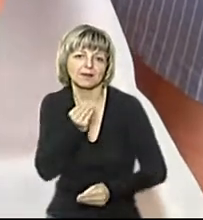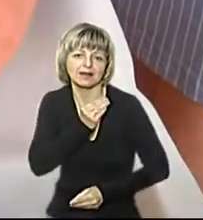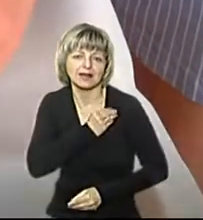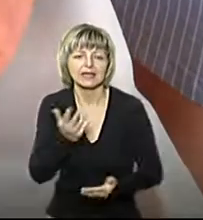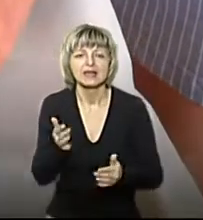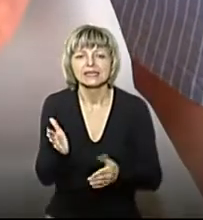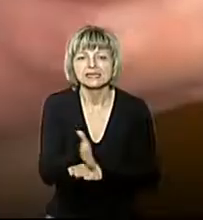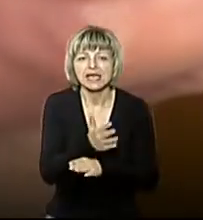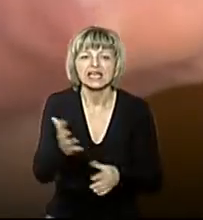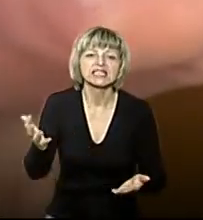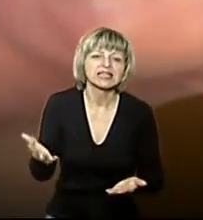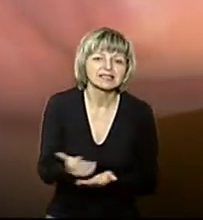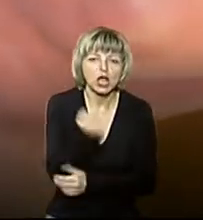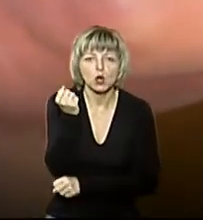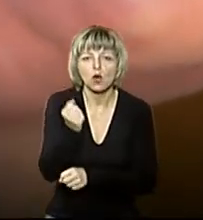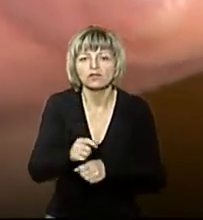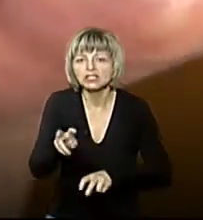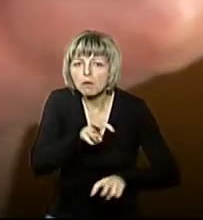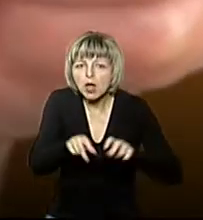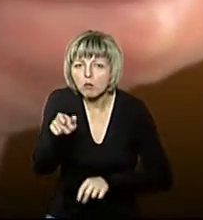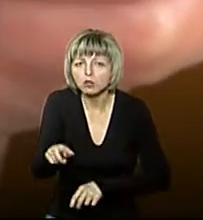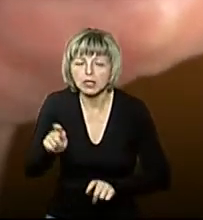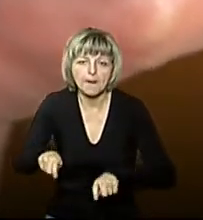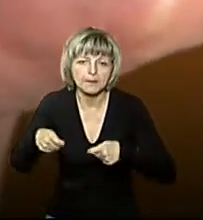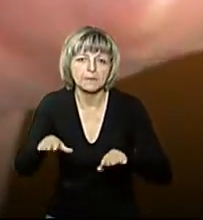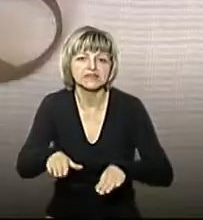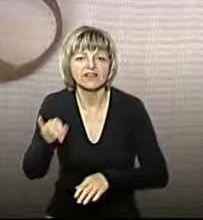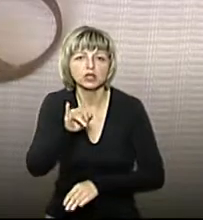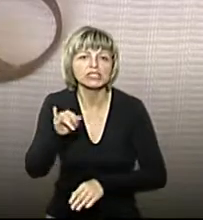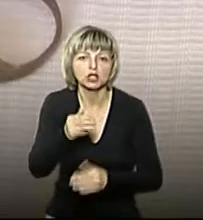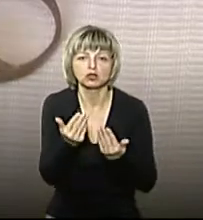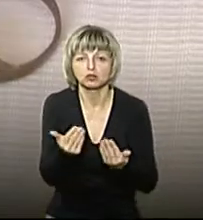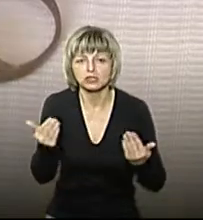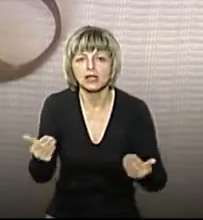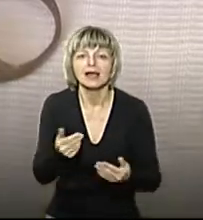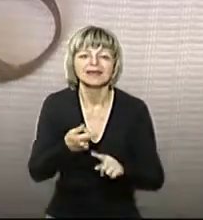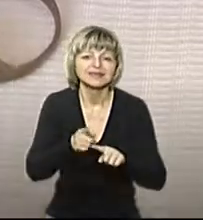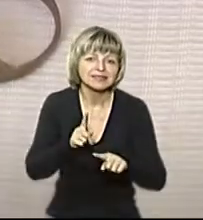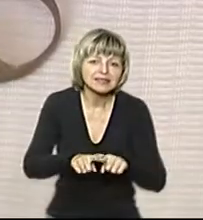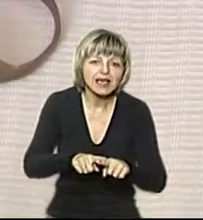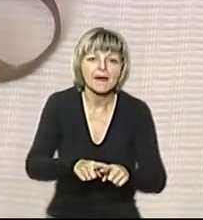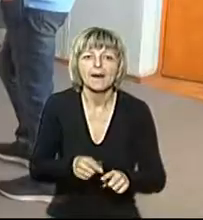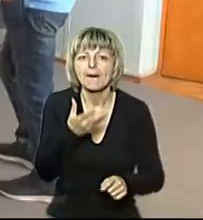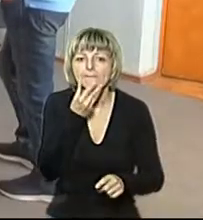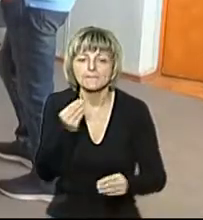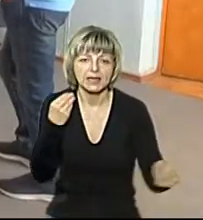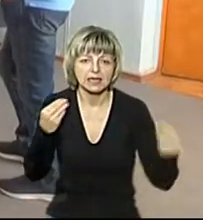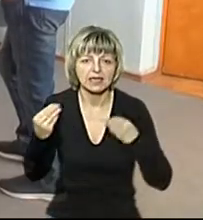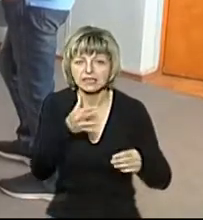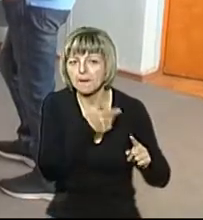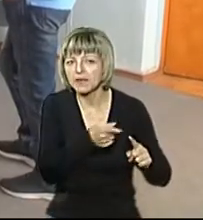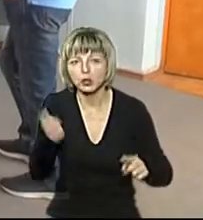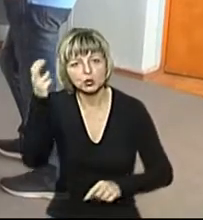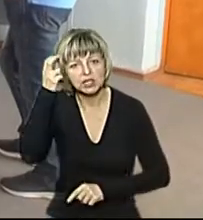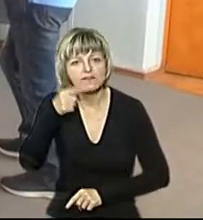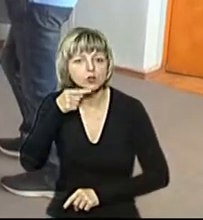знайдених ковальськими пошуковцями та переданих місцевому історичному музею предметів переважна більшість прикраси періоду Київської